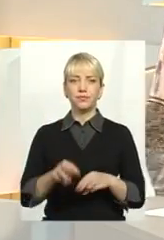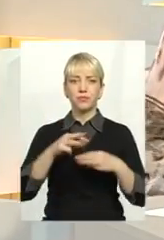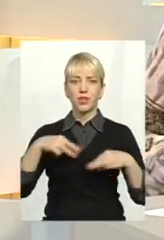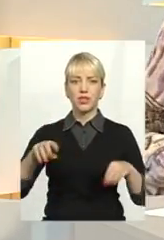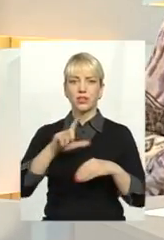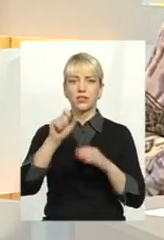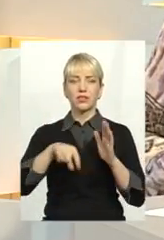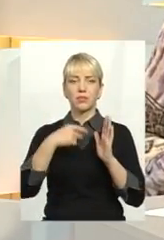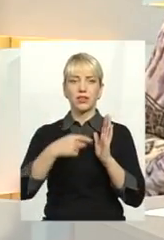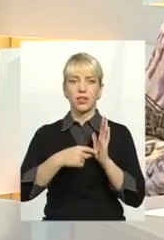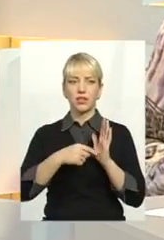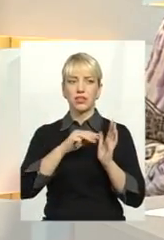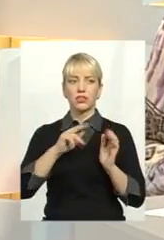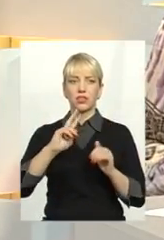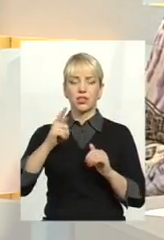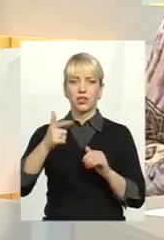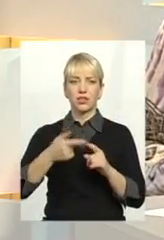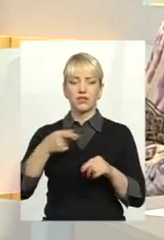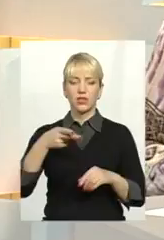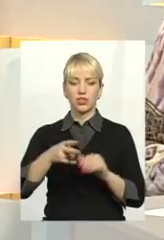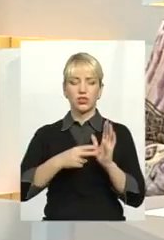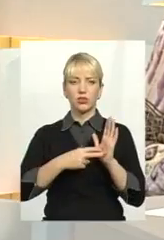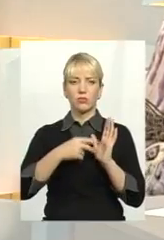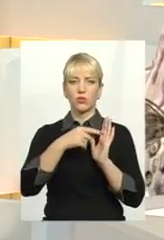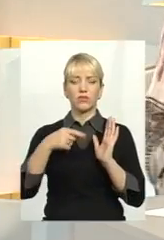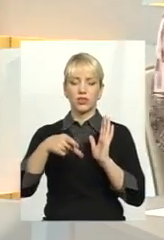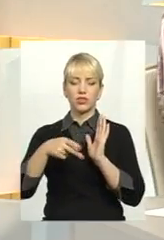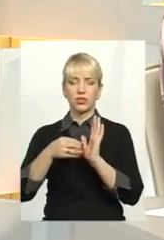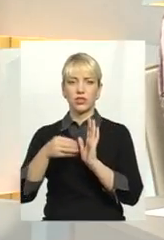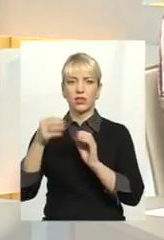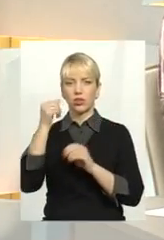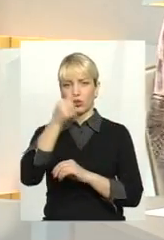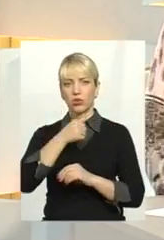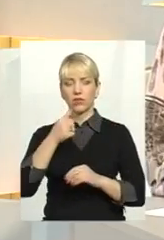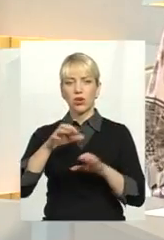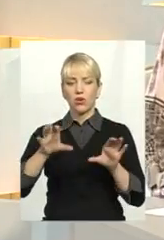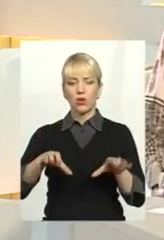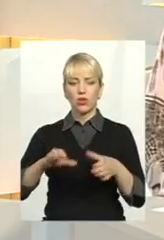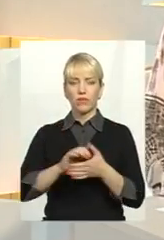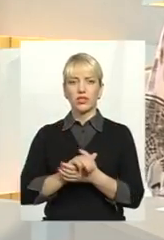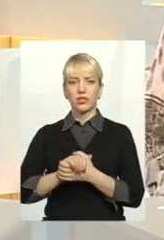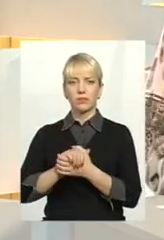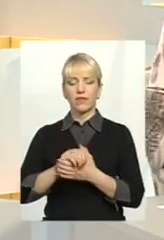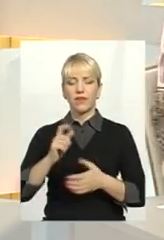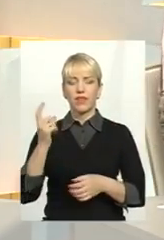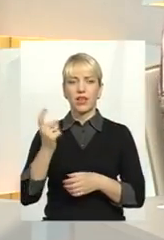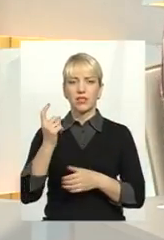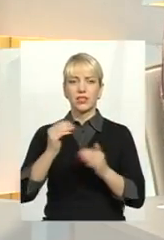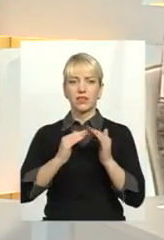з питань житлово-комунального господарства 2007-2010 років, голова спілки власників житла